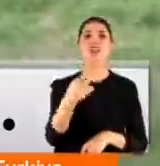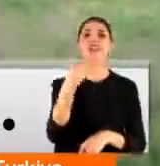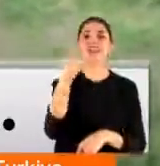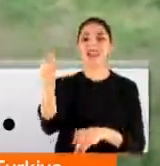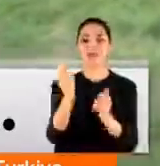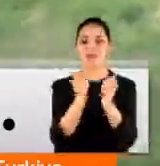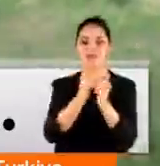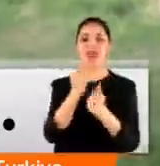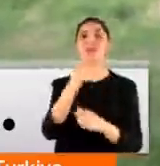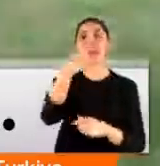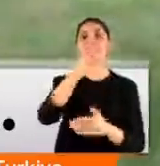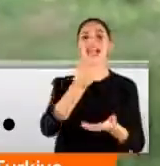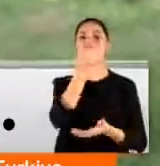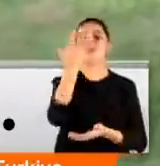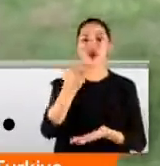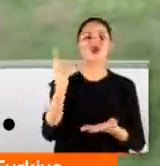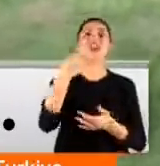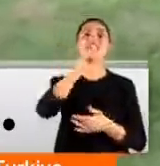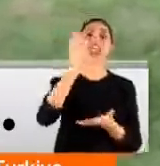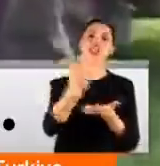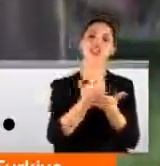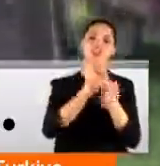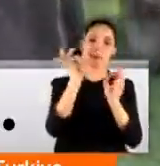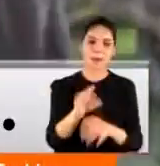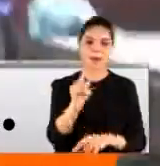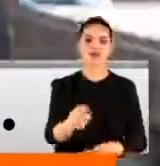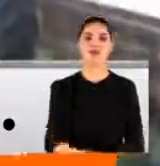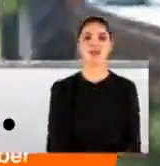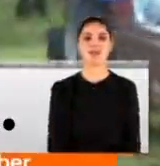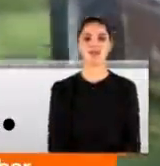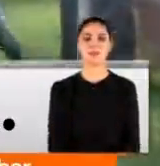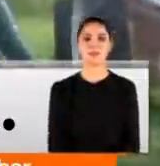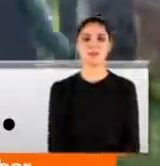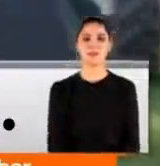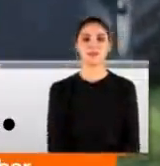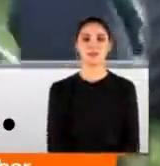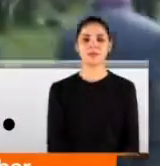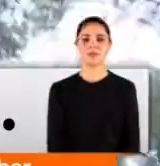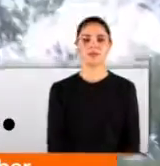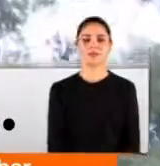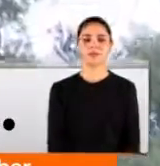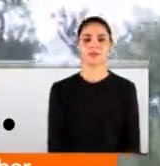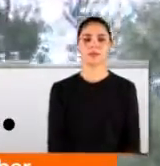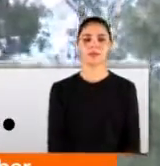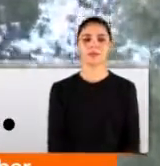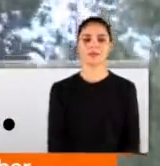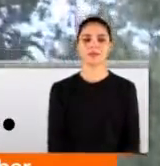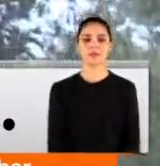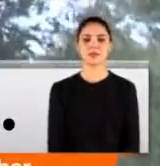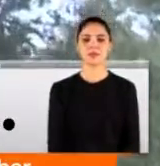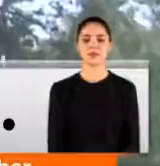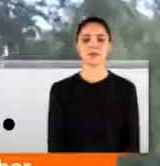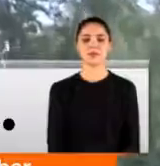Zeytin Bahçesi'ne gidip zeytinleri toplamaya başlayacağız. Hadi bakalım. Dur basayım dur. Hanım Ağa yardım etmiyorsun.